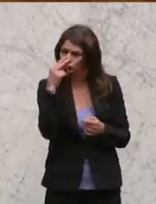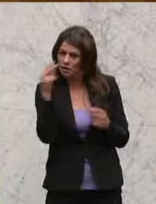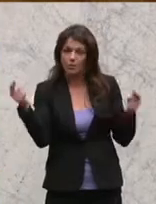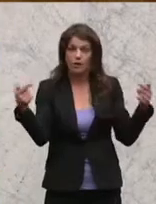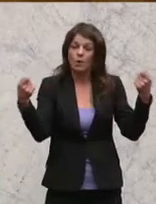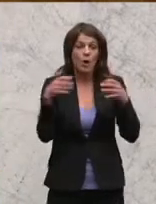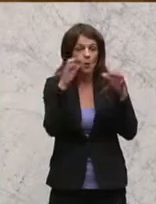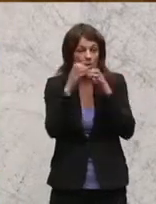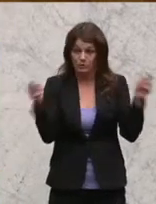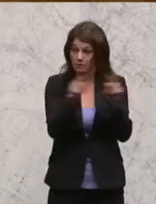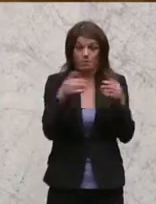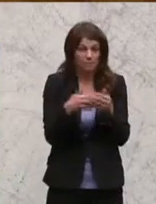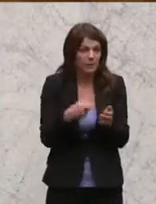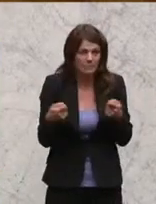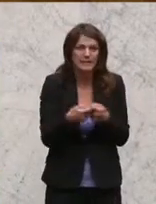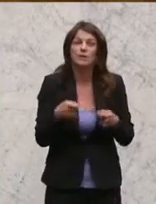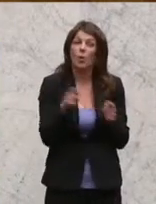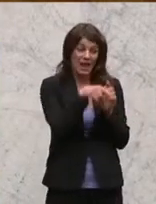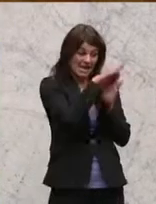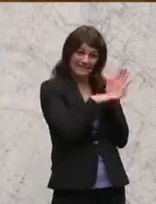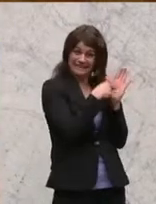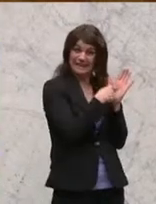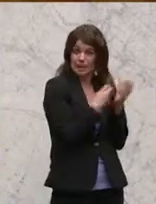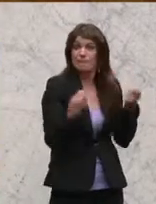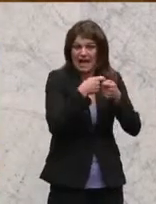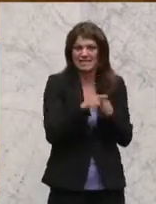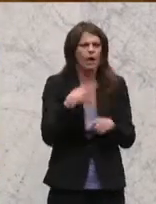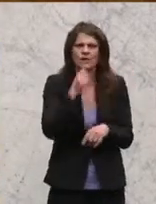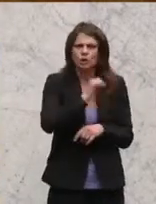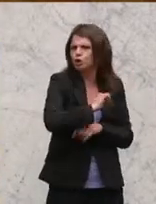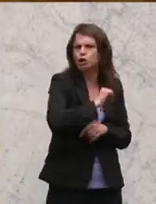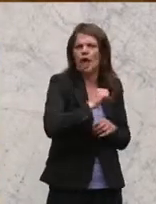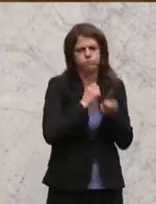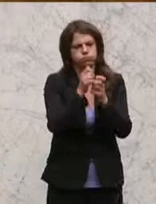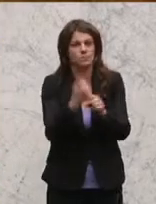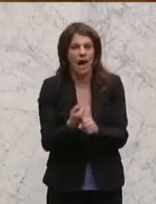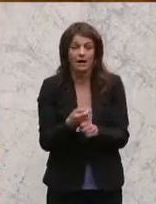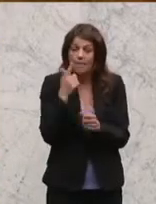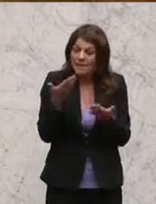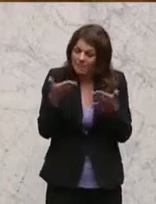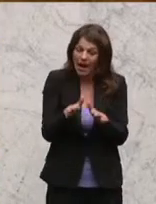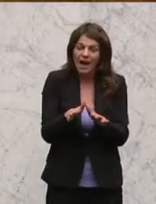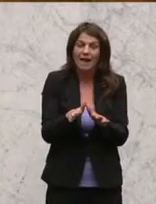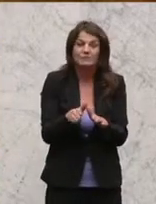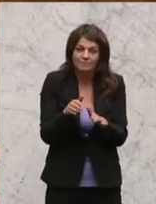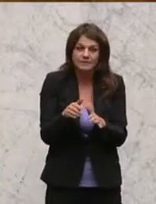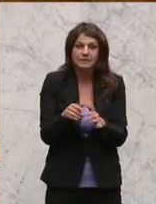in seinem Gestaltungsspielraum sozusagen passt. Das soll kein Schnellschuss sein, aber dieser Fall muss Anlass sein,